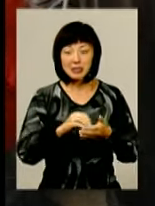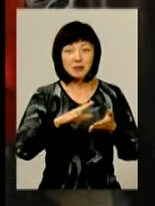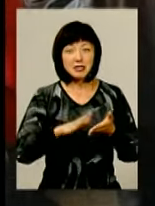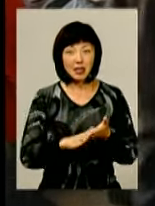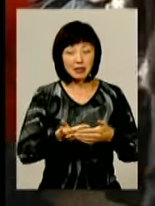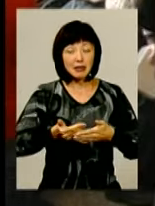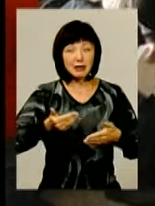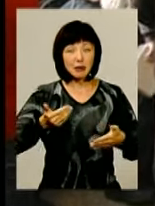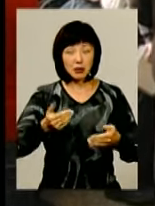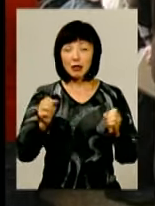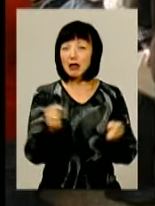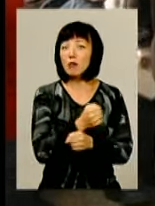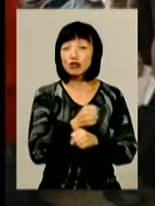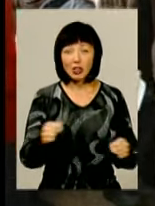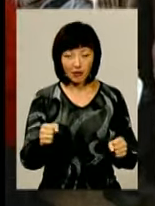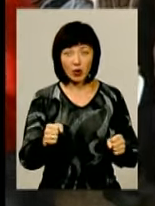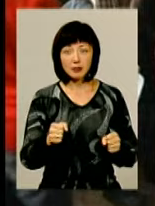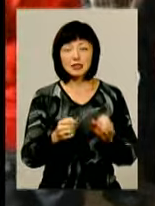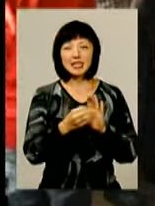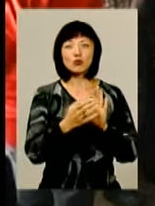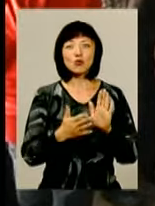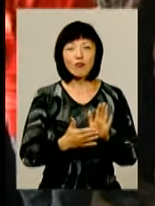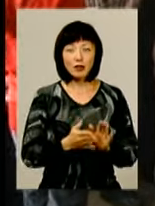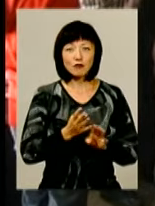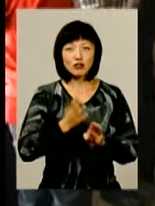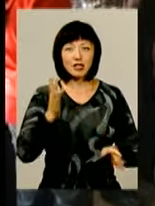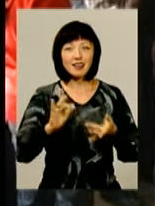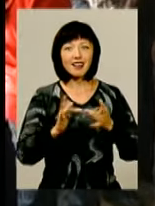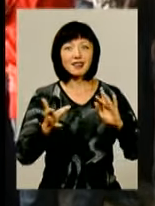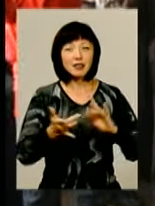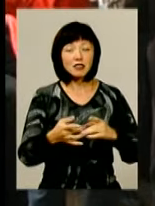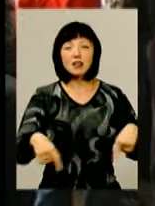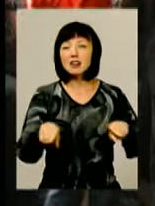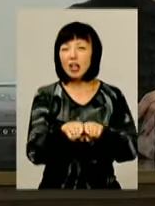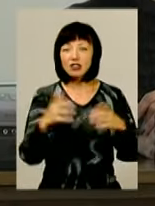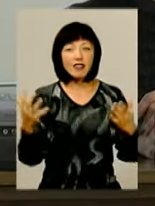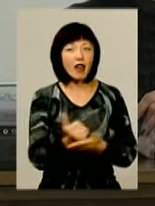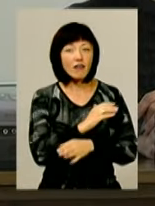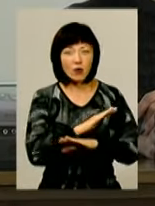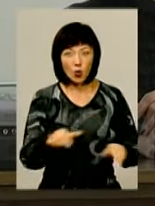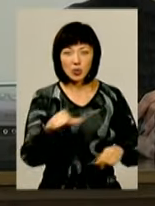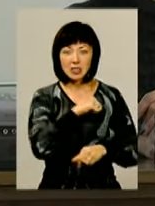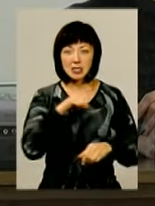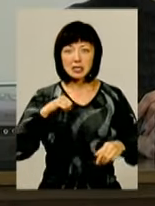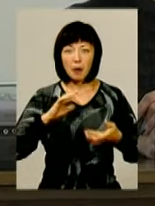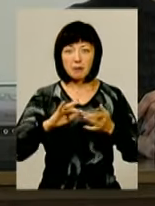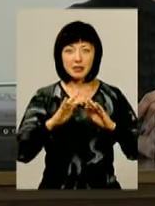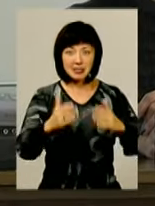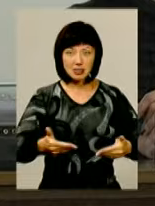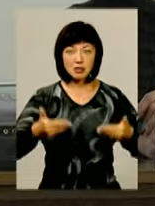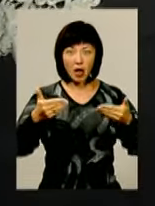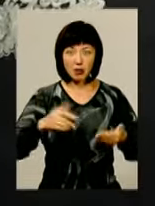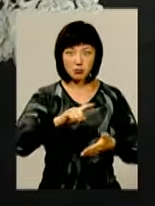Записатися заздалегідь – неможливо. Зареєструватися у черзі на сайті – теж не виходить. Сам сайт Хмельницької міської